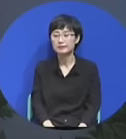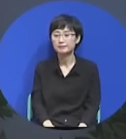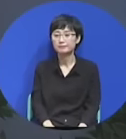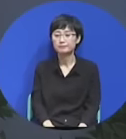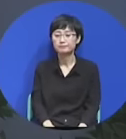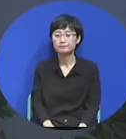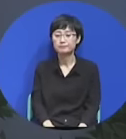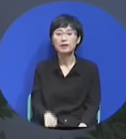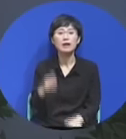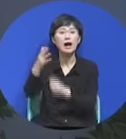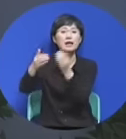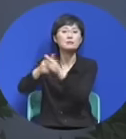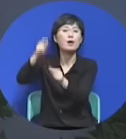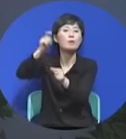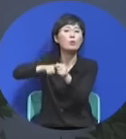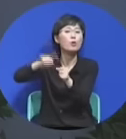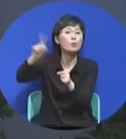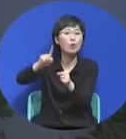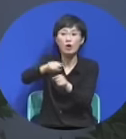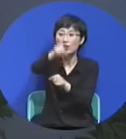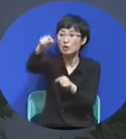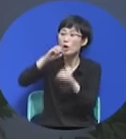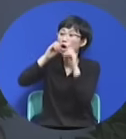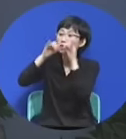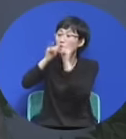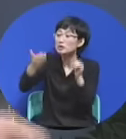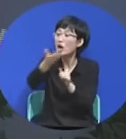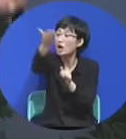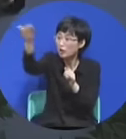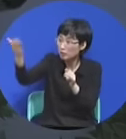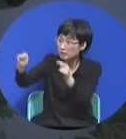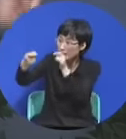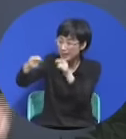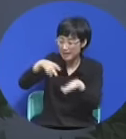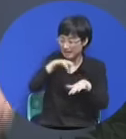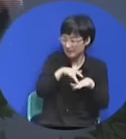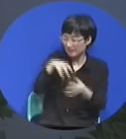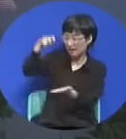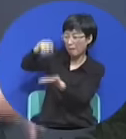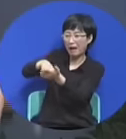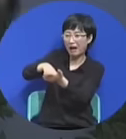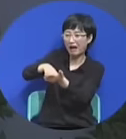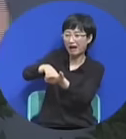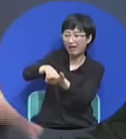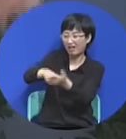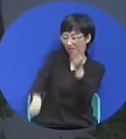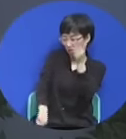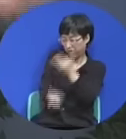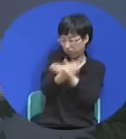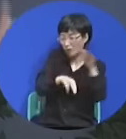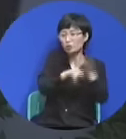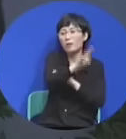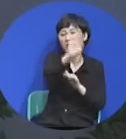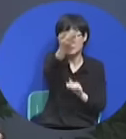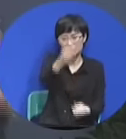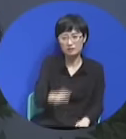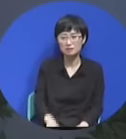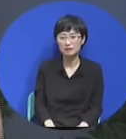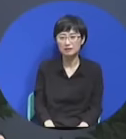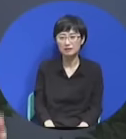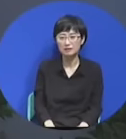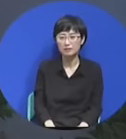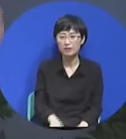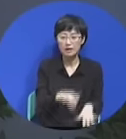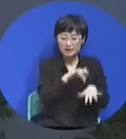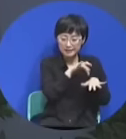이게 하나님의 목표예요 여러분을 멸망시키려고 하는 저주와 재앙과 사단을 무릎